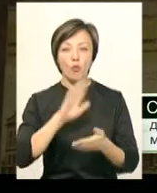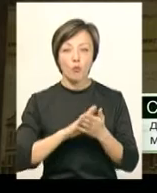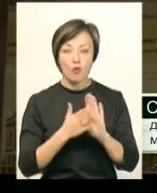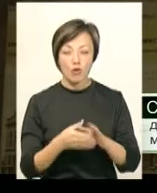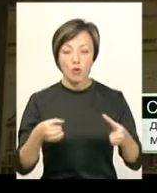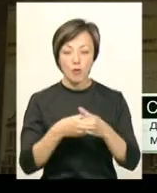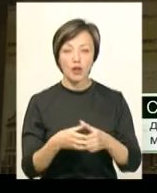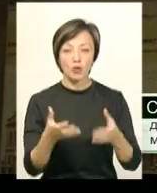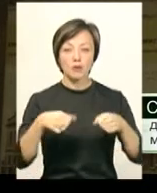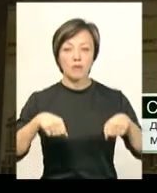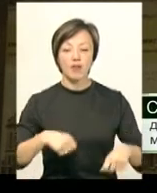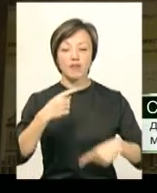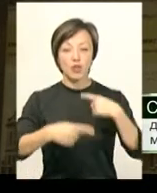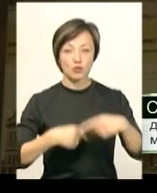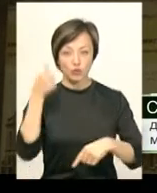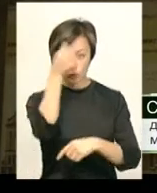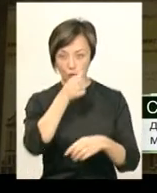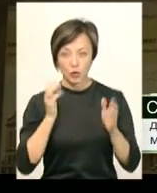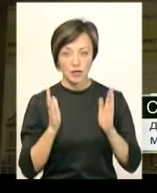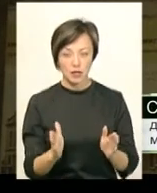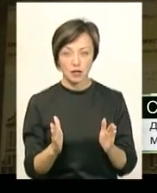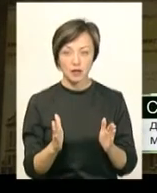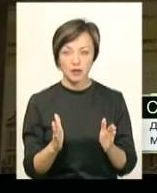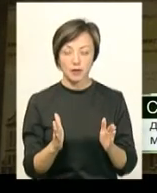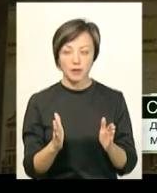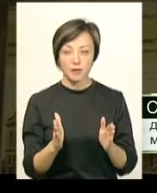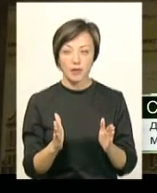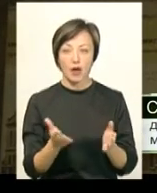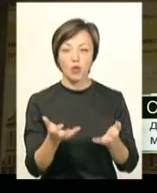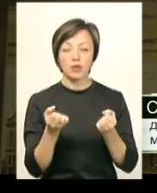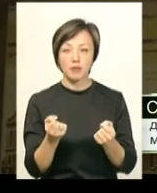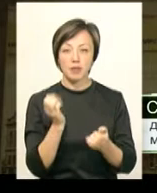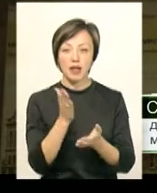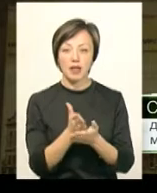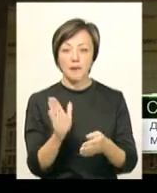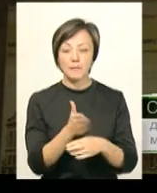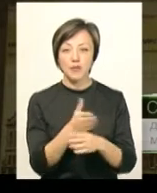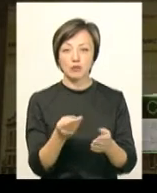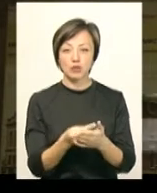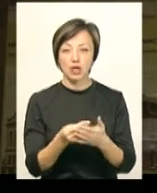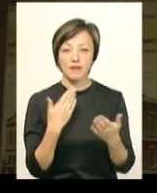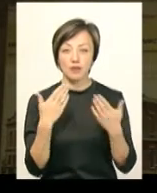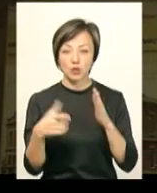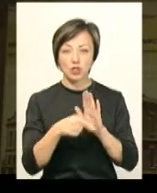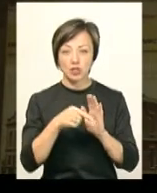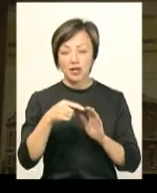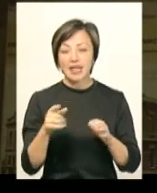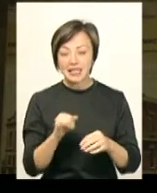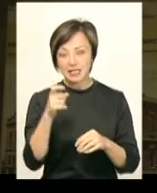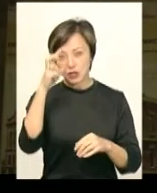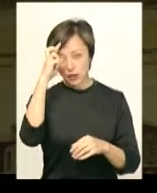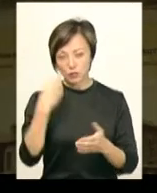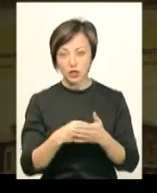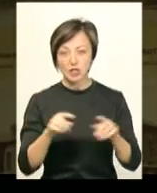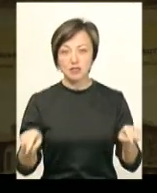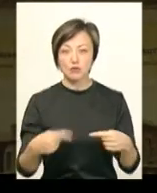наступному році, я підкреслю тільки в наступному році, отримати прямі міжбюджетні відносини з державного бюджету. В цілому в